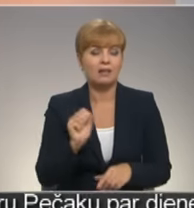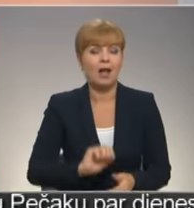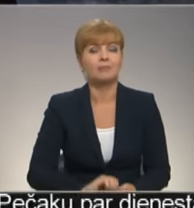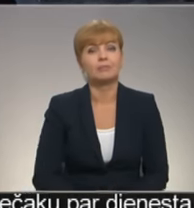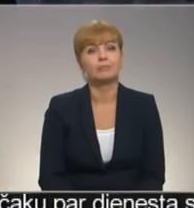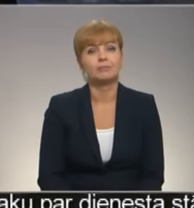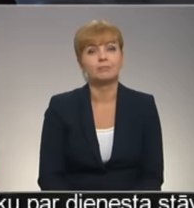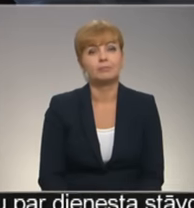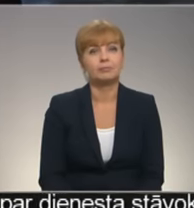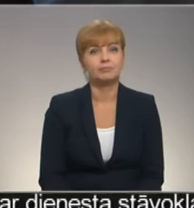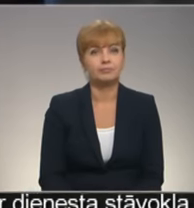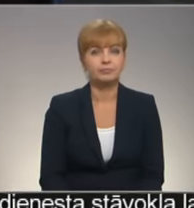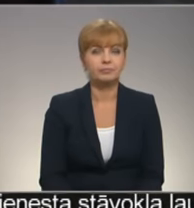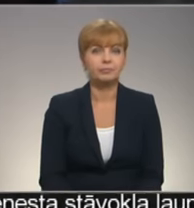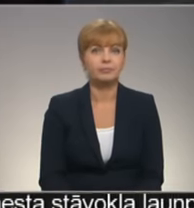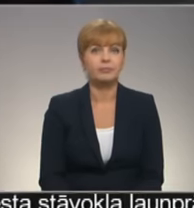Ronalds Brants, Pēteris Barkievičs, Latvijas televīzija.